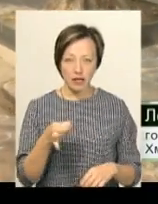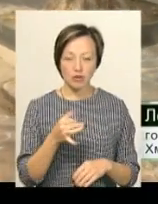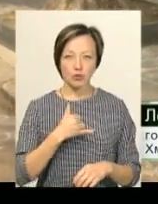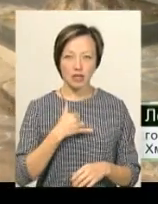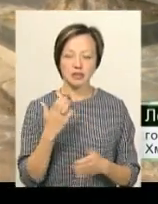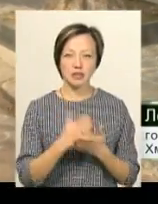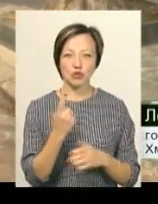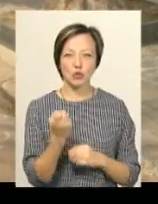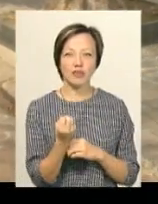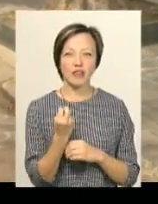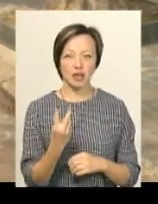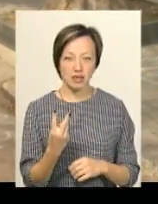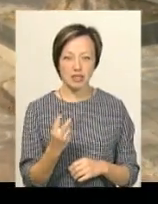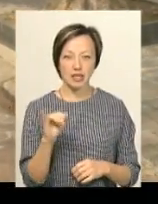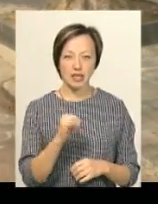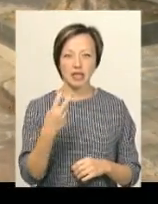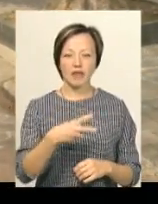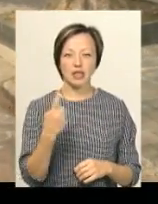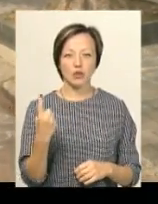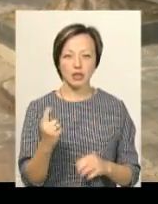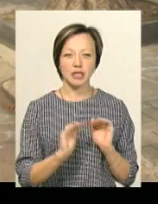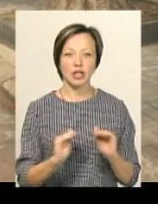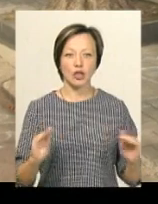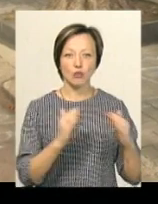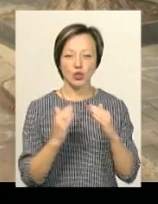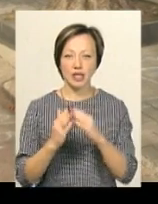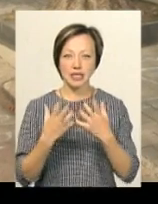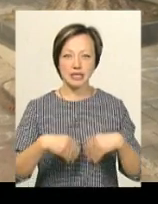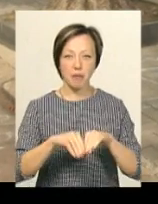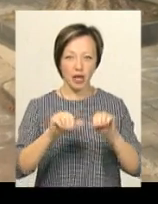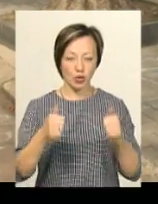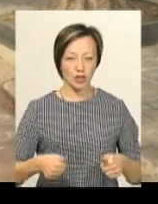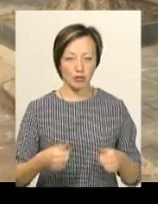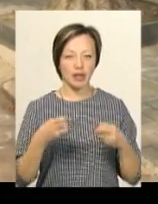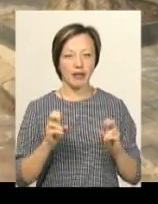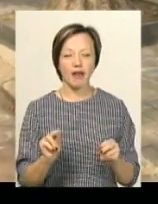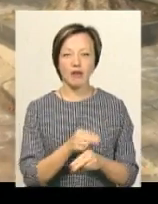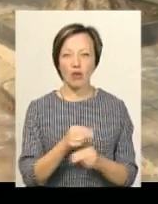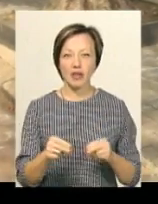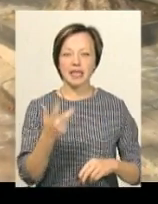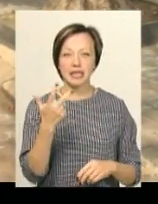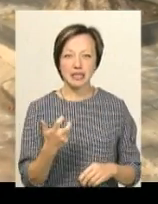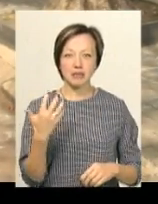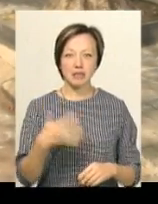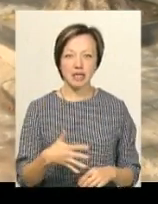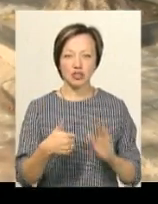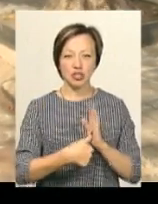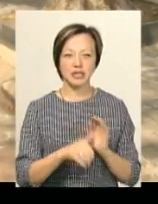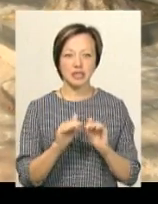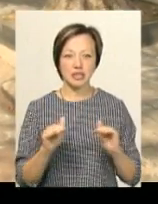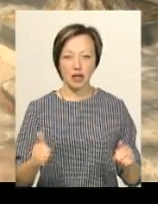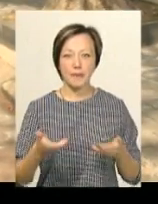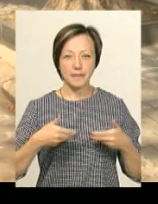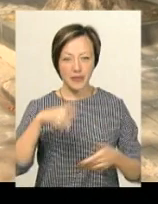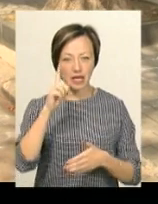112 і 21 дитячий будинок сімейного типу, де виховується 356 дітей.